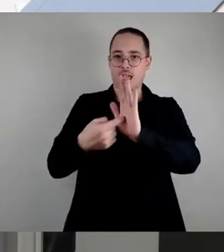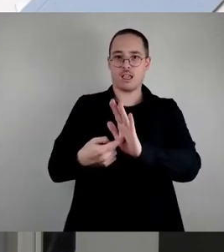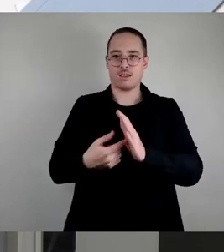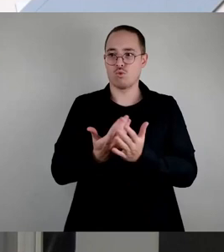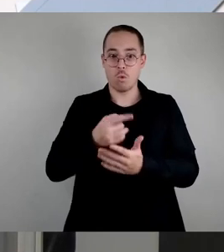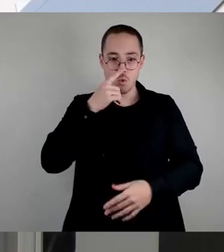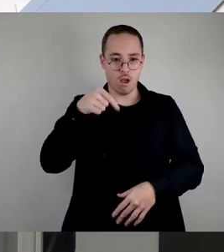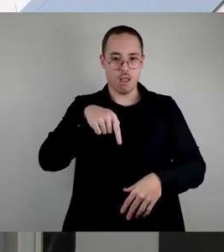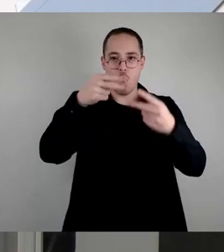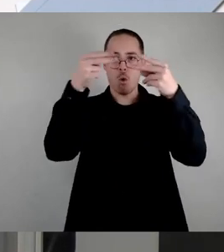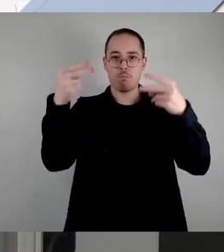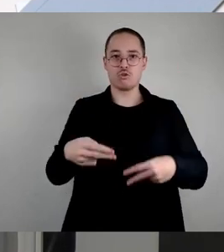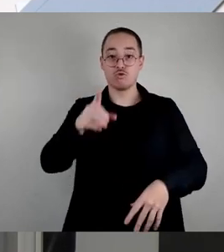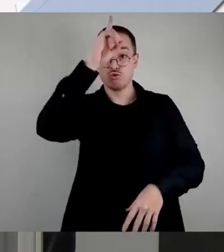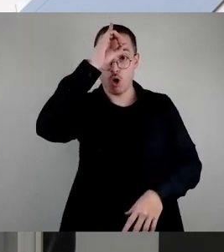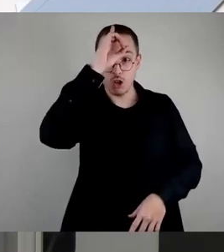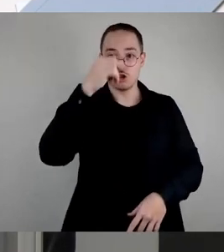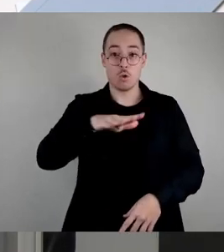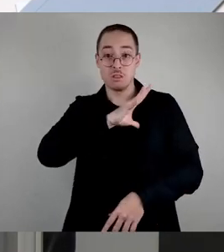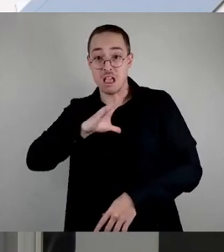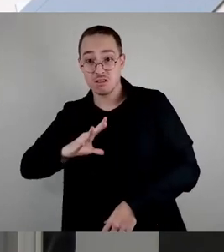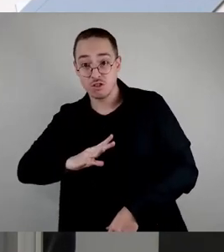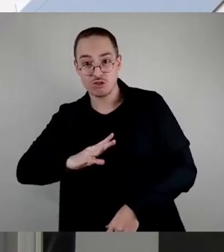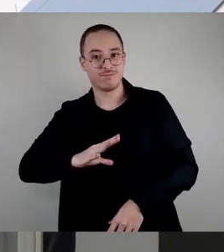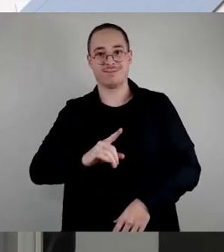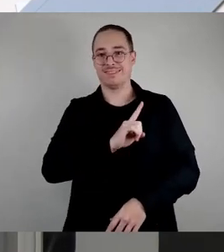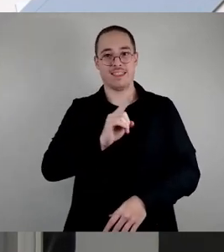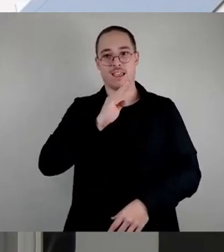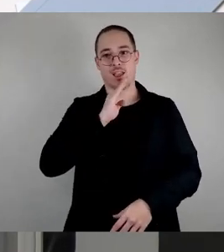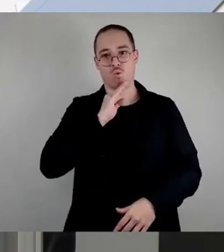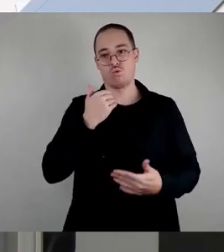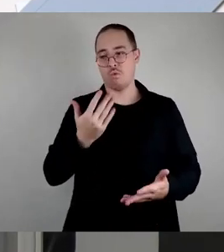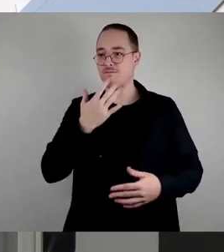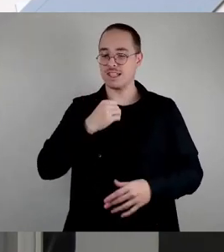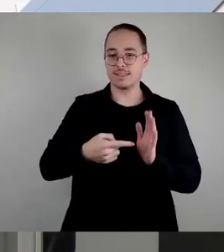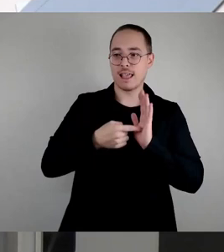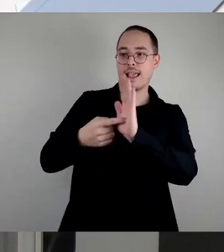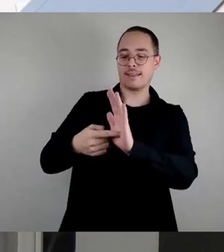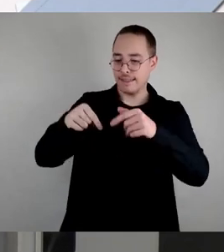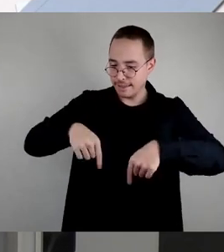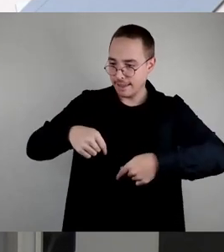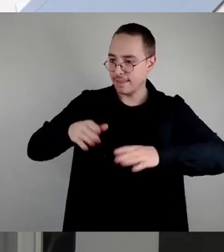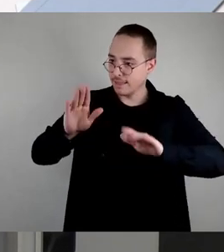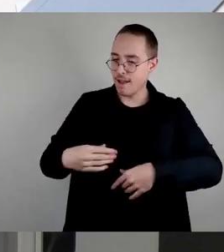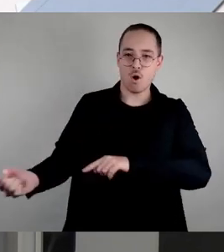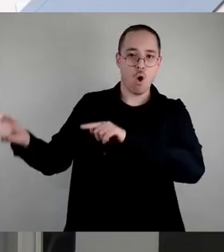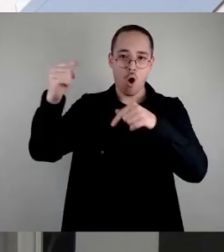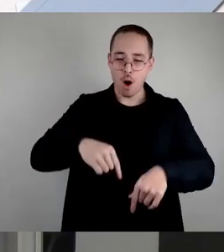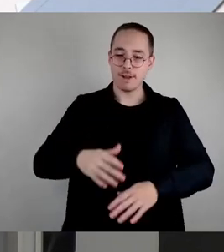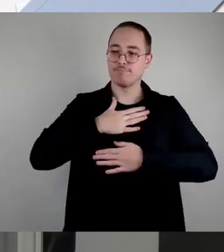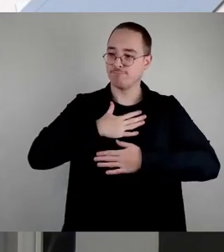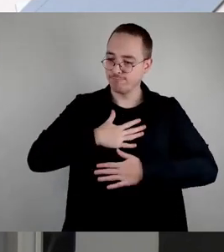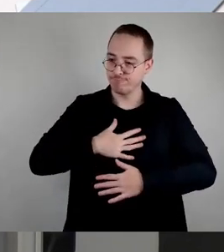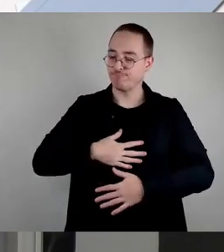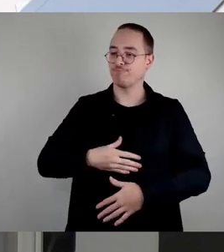ein Zeichen der Gastfreundschaft ausgesprochen, wird die Willkommenskultur unterstrichen und es ist meiner Meinung